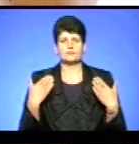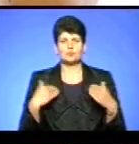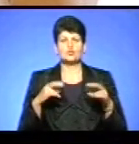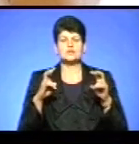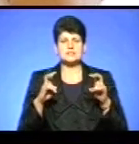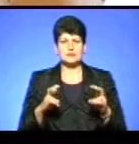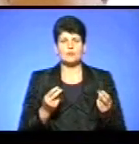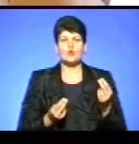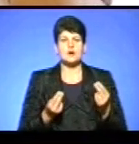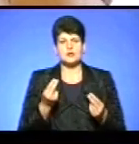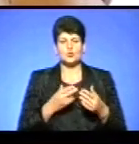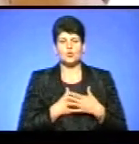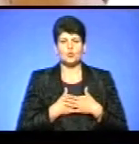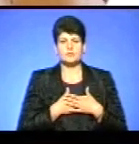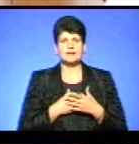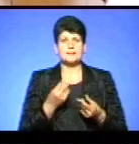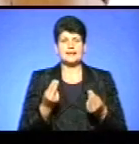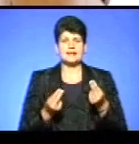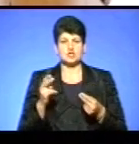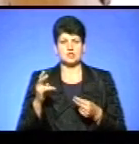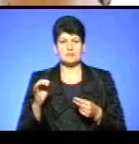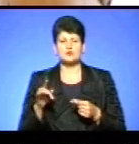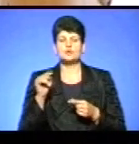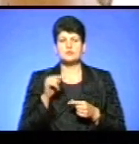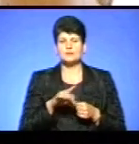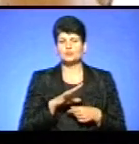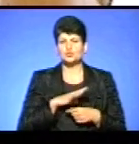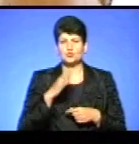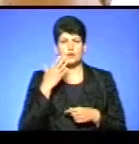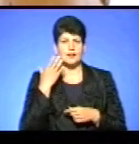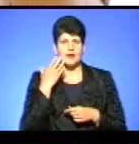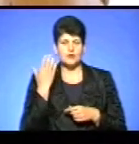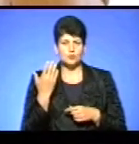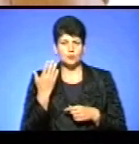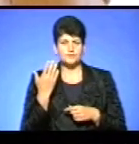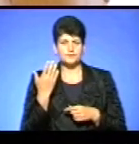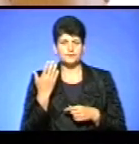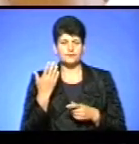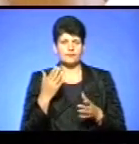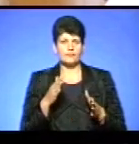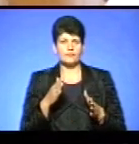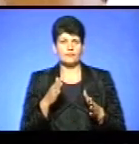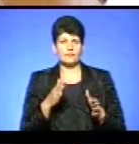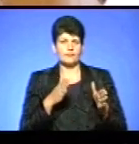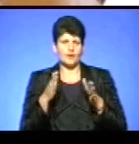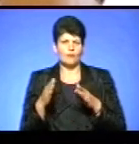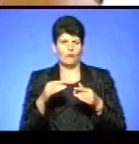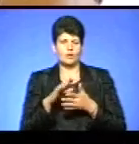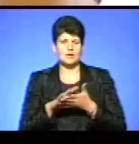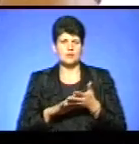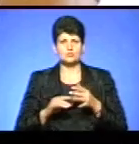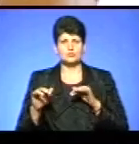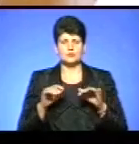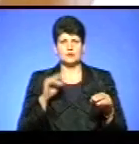посидіти, погратися улюбленими іграшками, щоб їм дуже легко було переключитися і подальше по шкільному